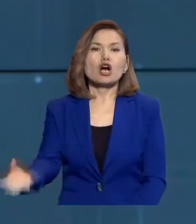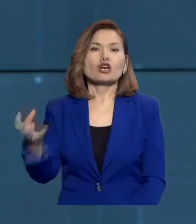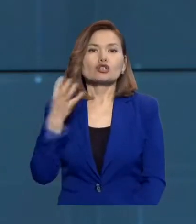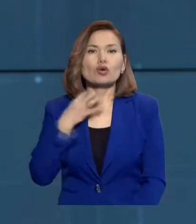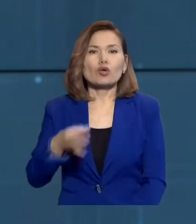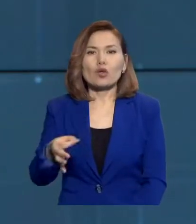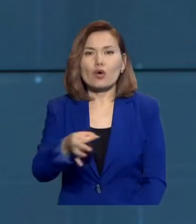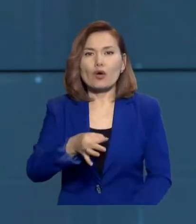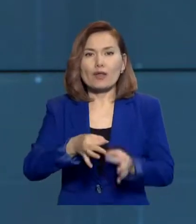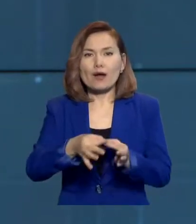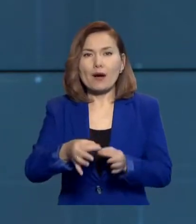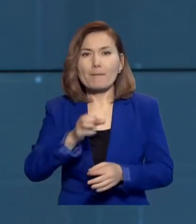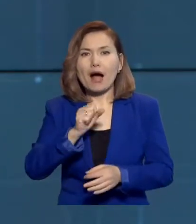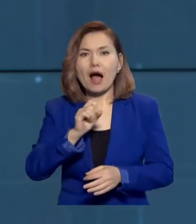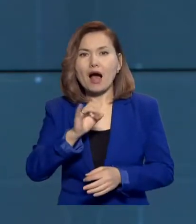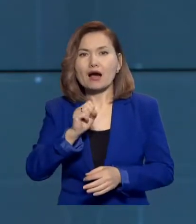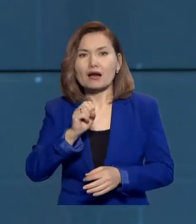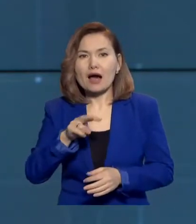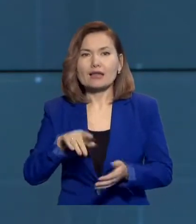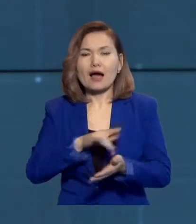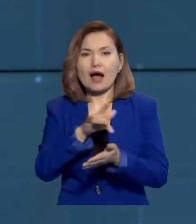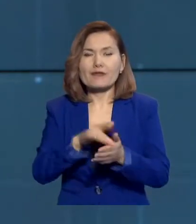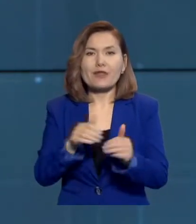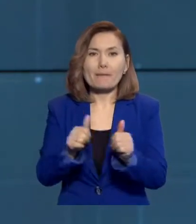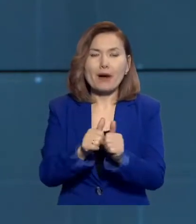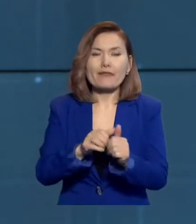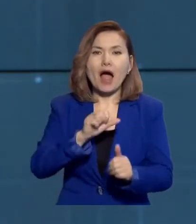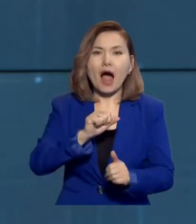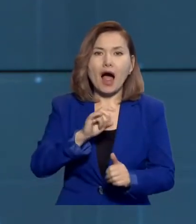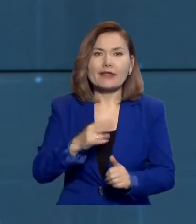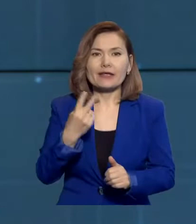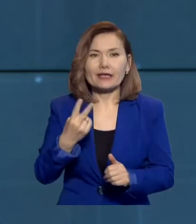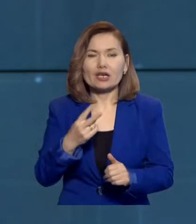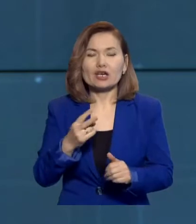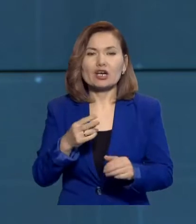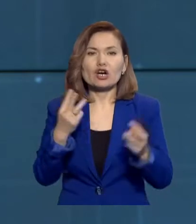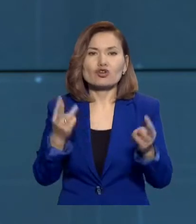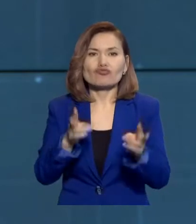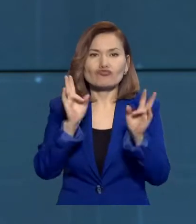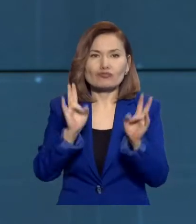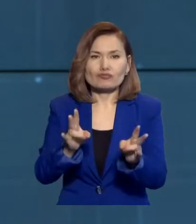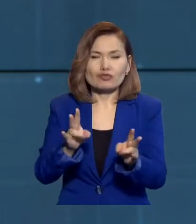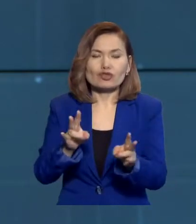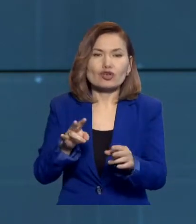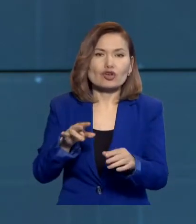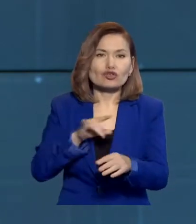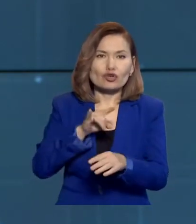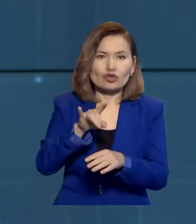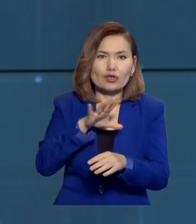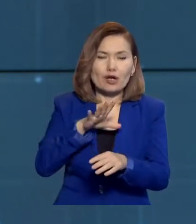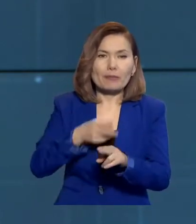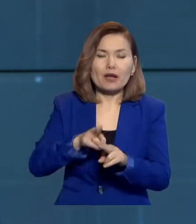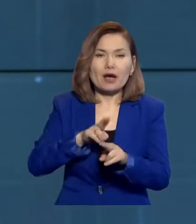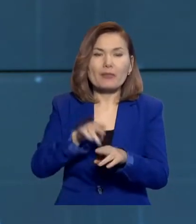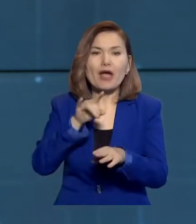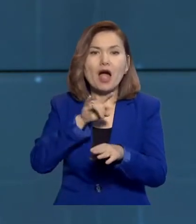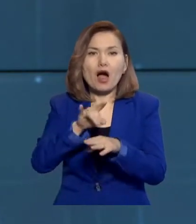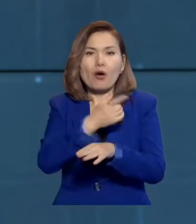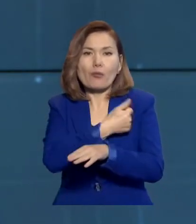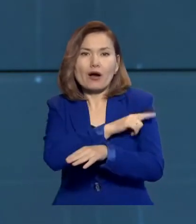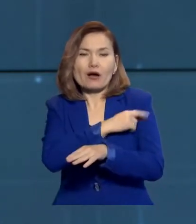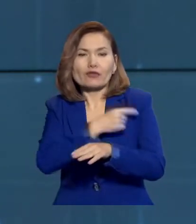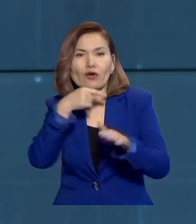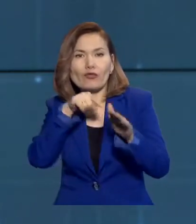Қызылорда облысы Арал ғаласының маңында аң екі ұшағы отқоранды. Санитарлық авиация қызметмен шыққан әуе кемесінде